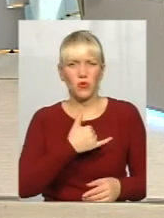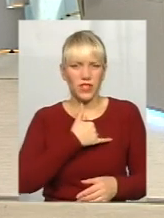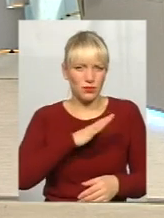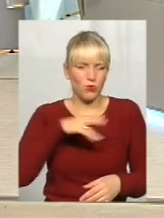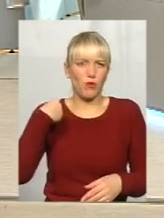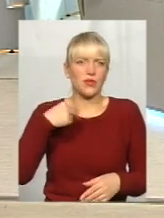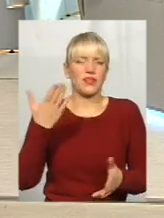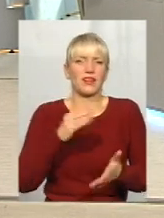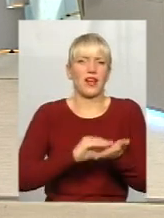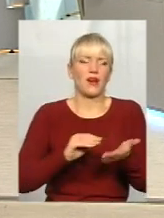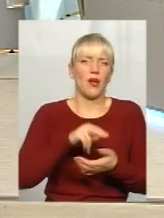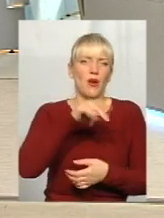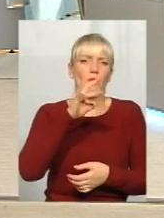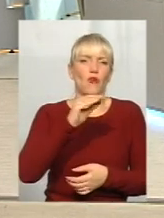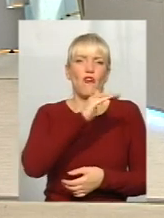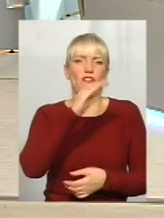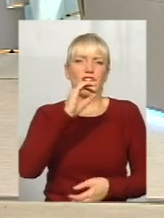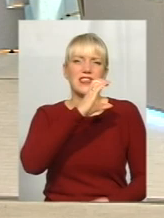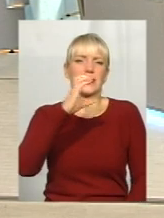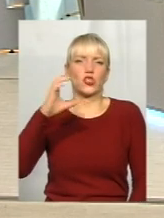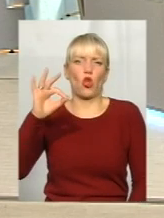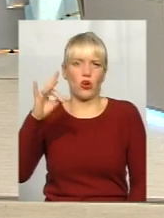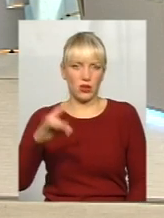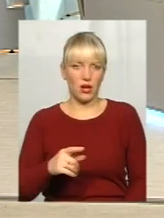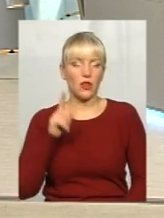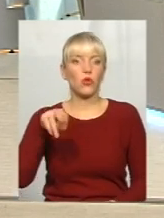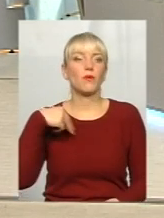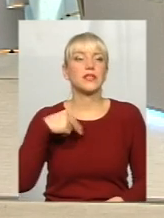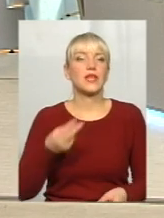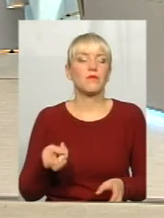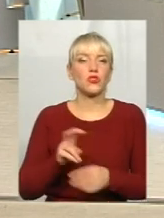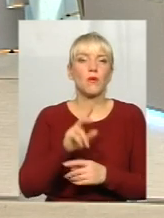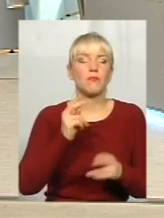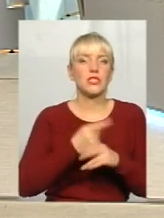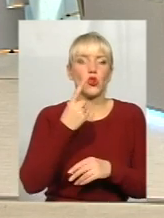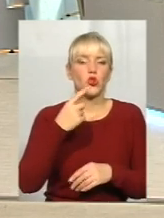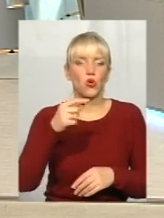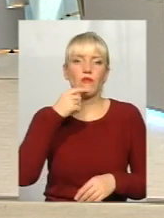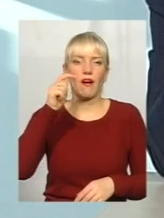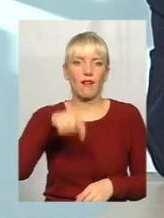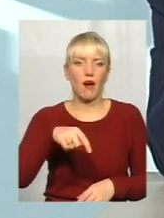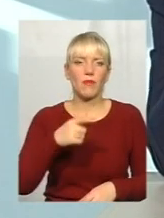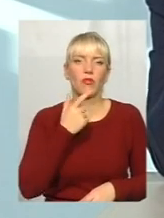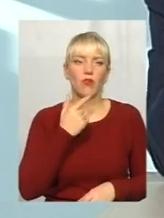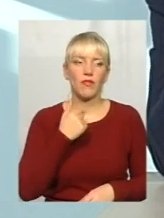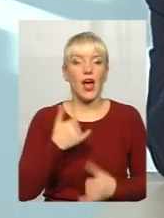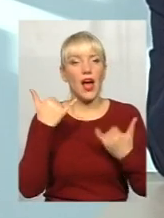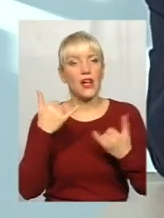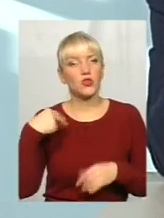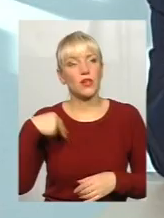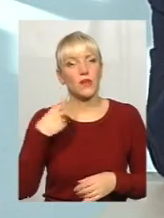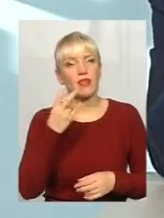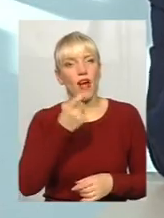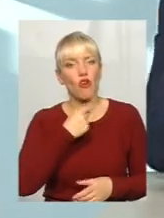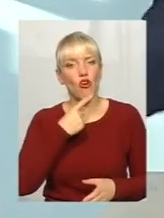скільки говоримо? Стой, той президент прийшов без одної краплі крові. А сьогоднішній президент прийшов на крові. Розумієте?